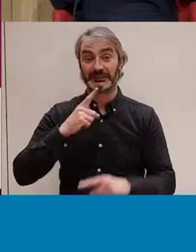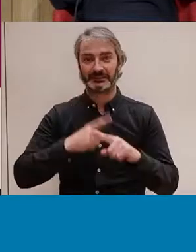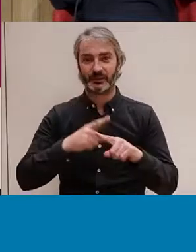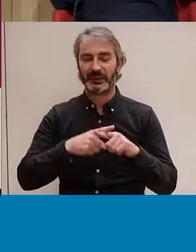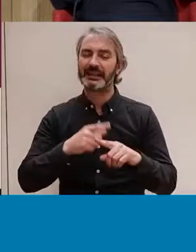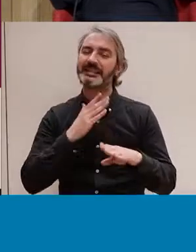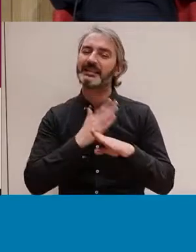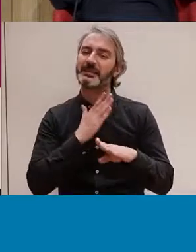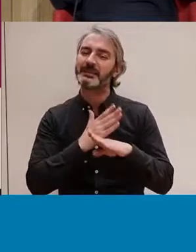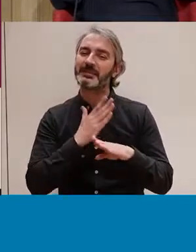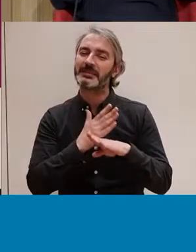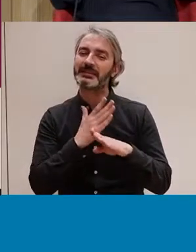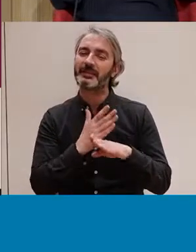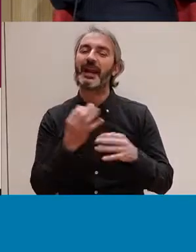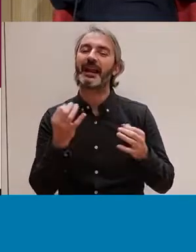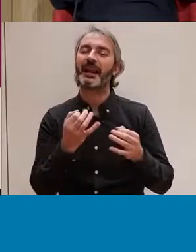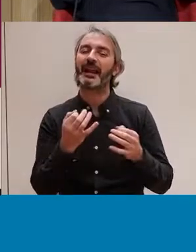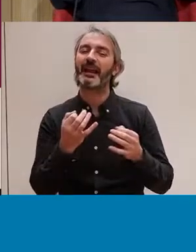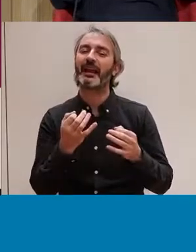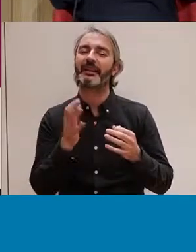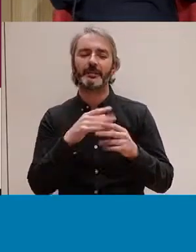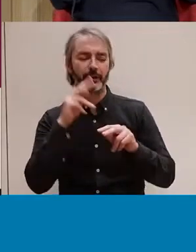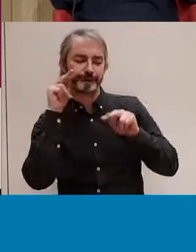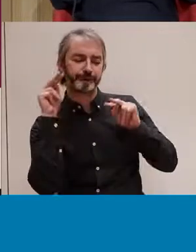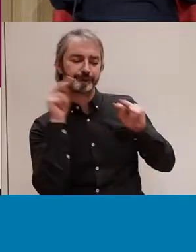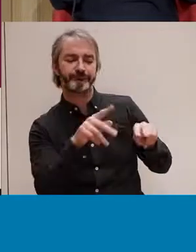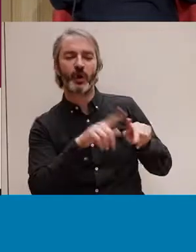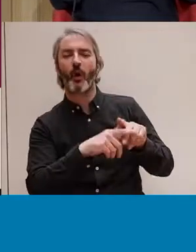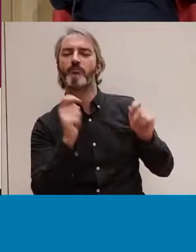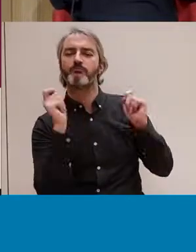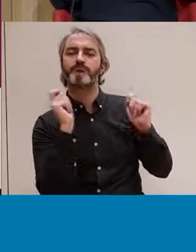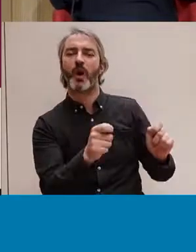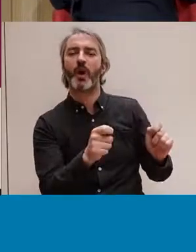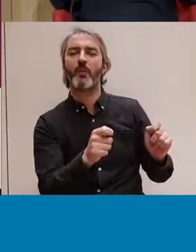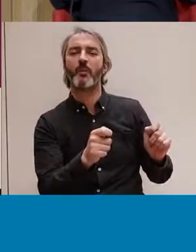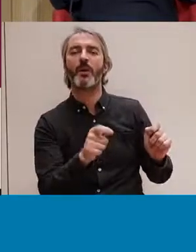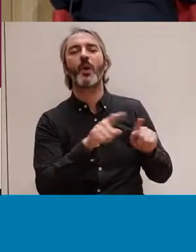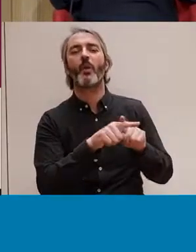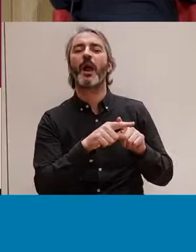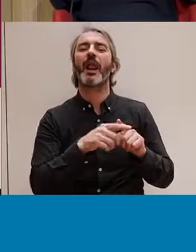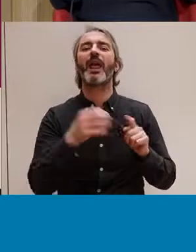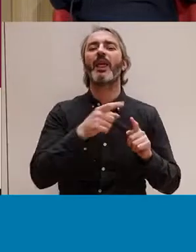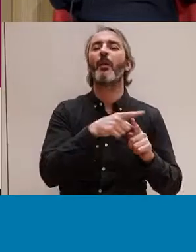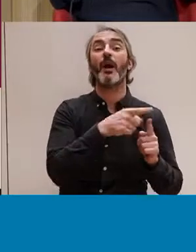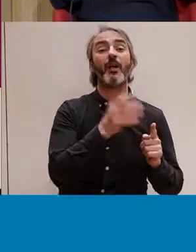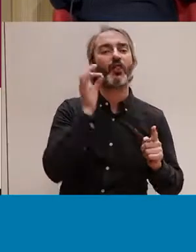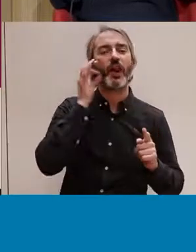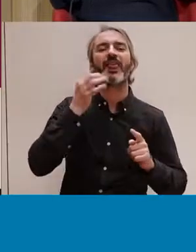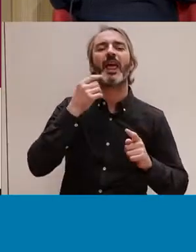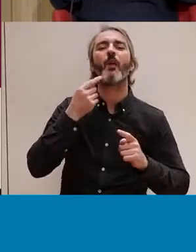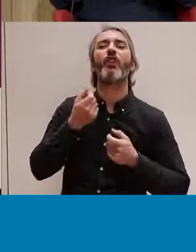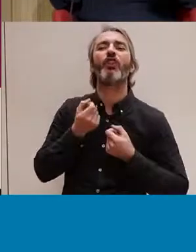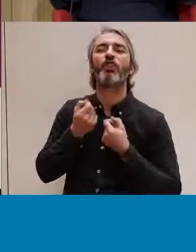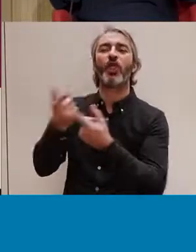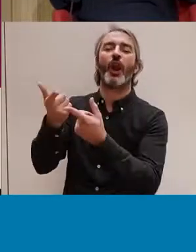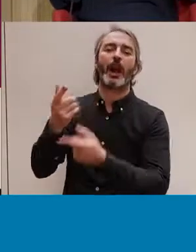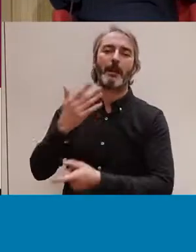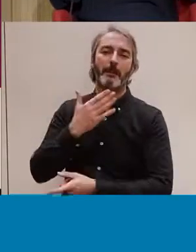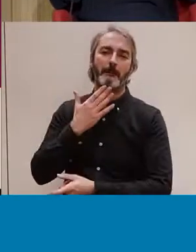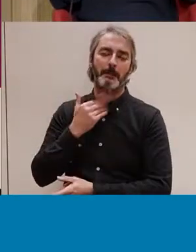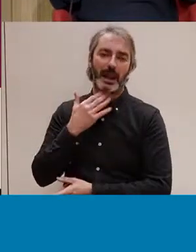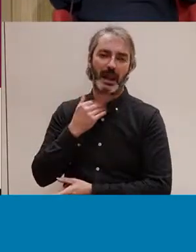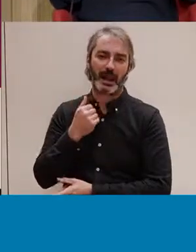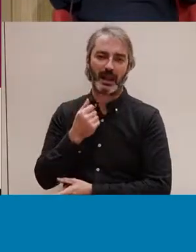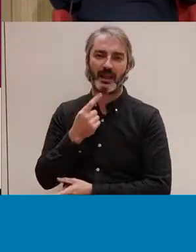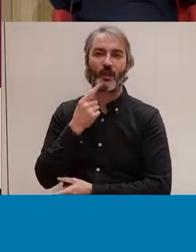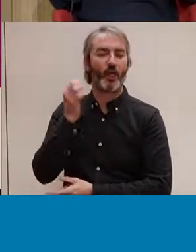sempre se les ha vist o se les ha fet socialitzar-se com a dispensadores de plaer, no? És a dir, que siguin persones molt poc connectades